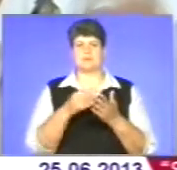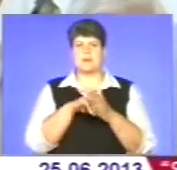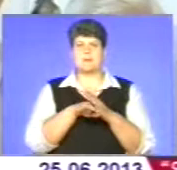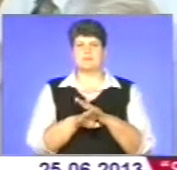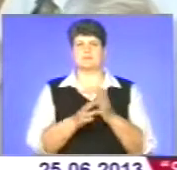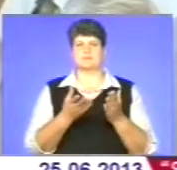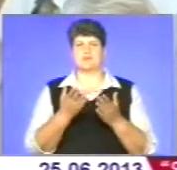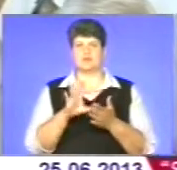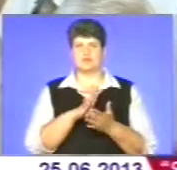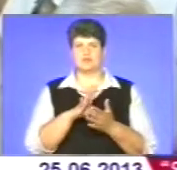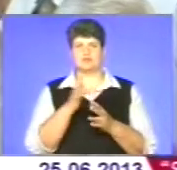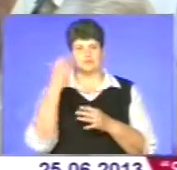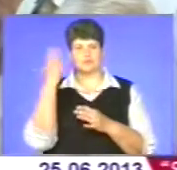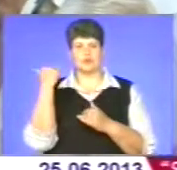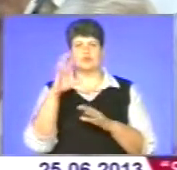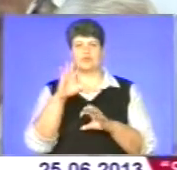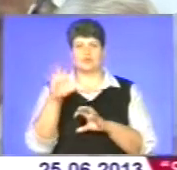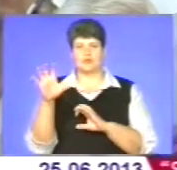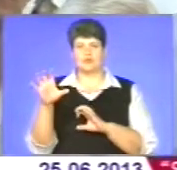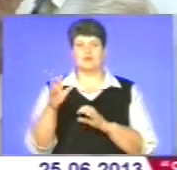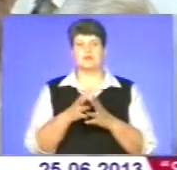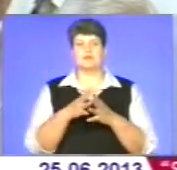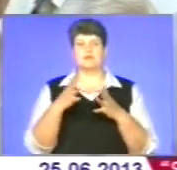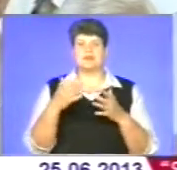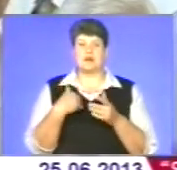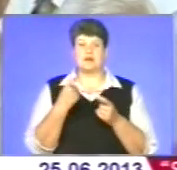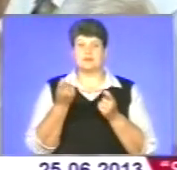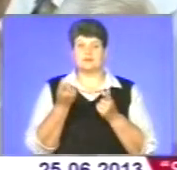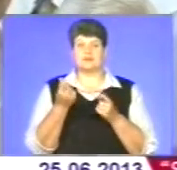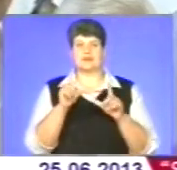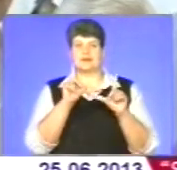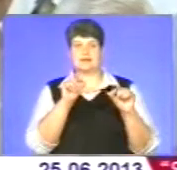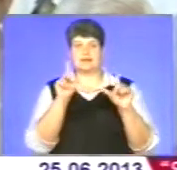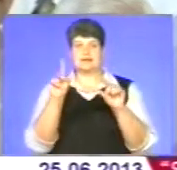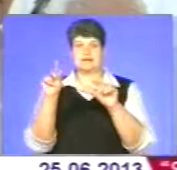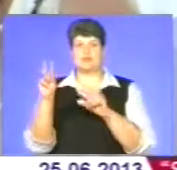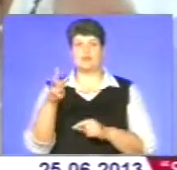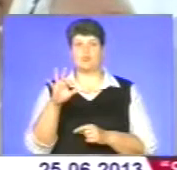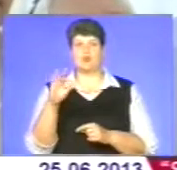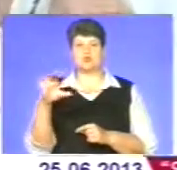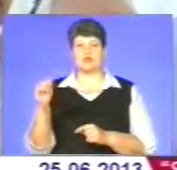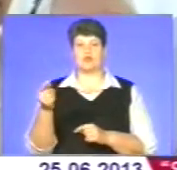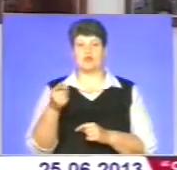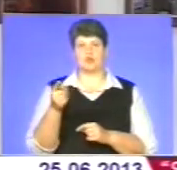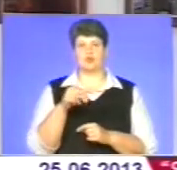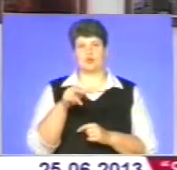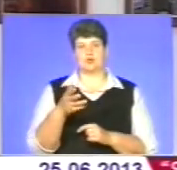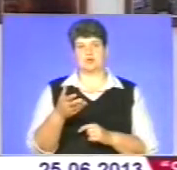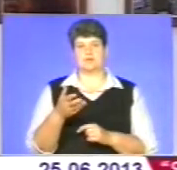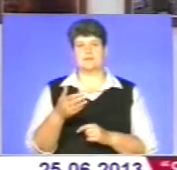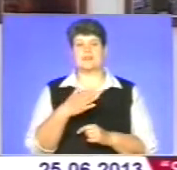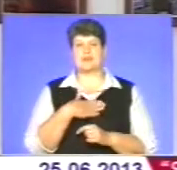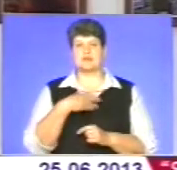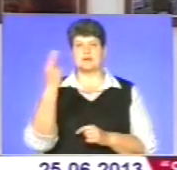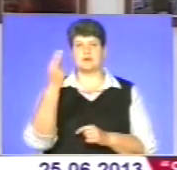Безан Васильович втрахував більшість. Дещо я там їздив, по Москалівку і по Тернополю ми ходили. Саме наша